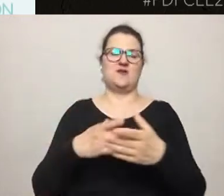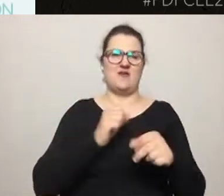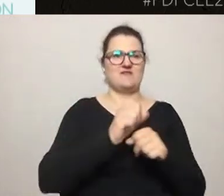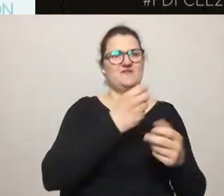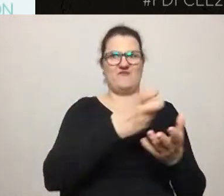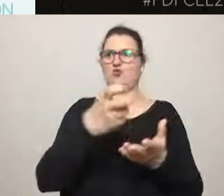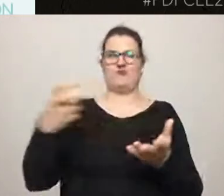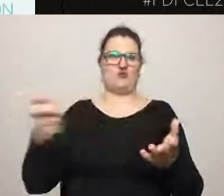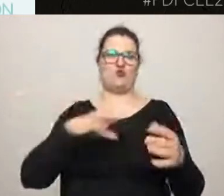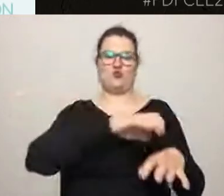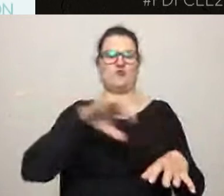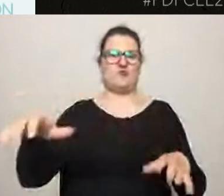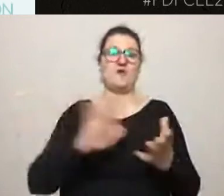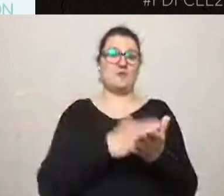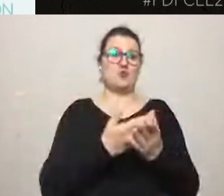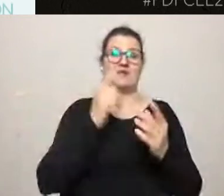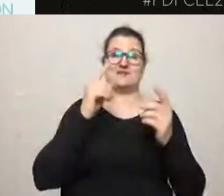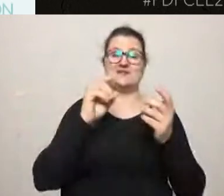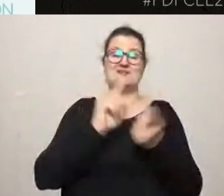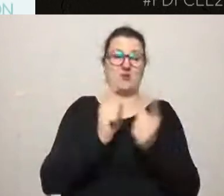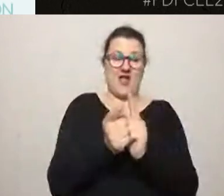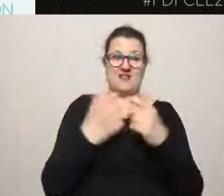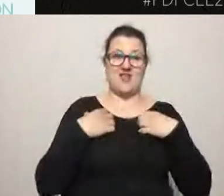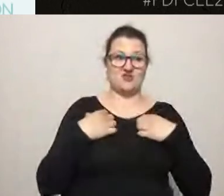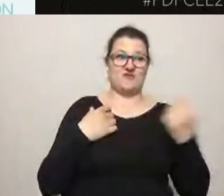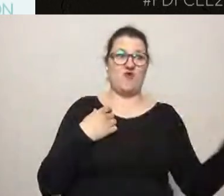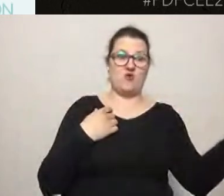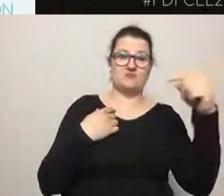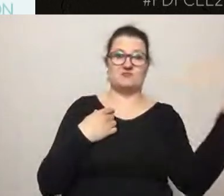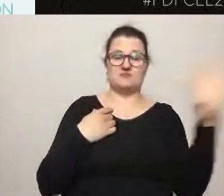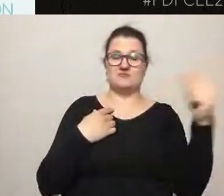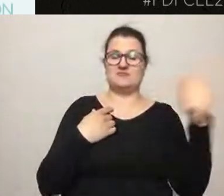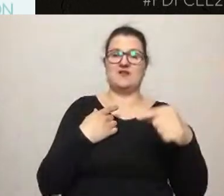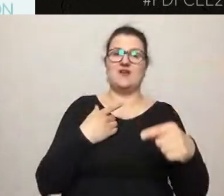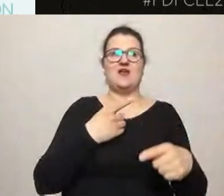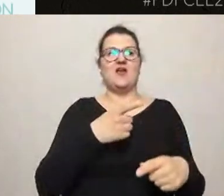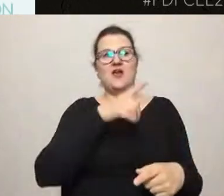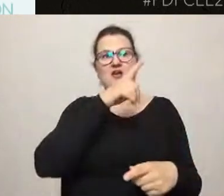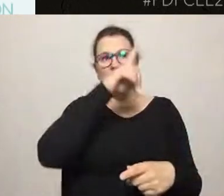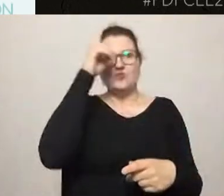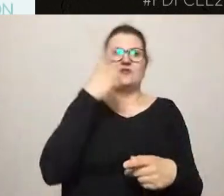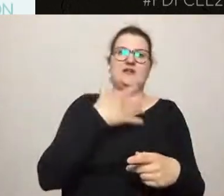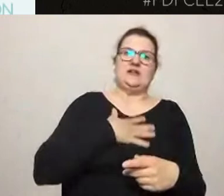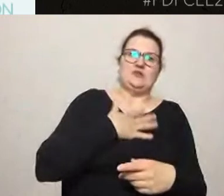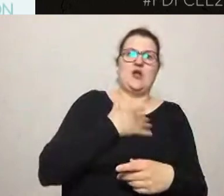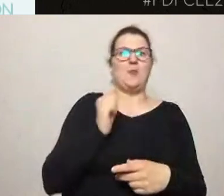często osoby, które nie czują się kompetentne, czy wystarczająco odważne, żeby się wypowiadać publicznie. Również muszą mieć czas, żeby przyjść